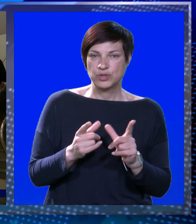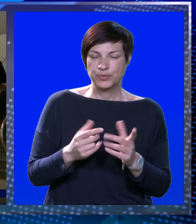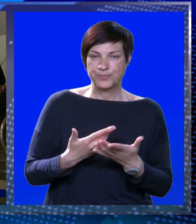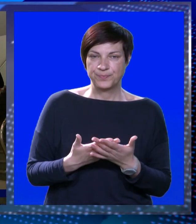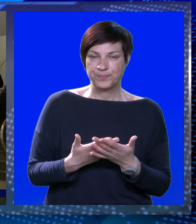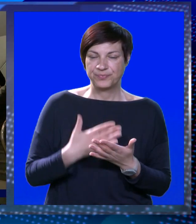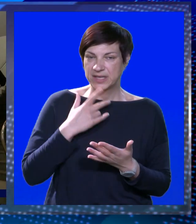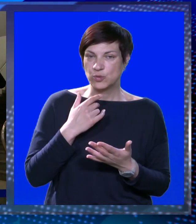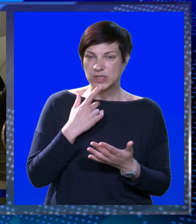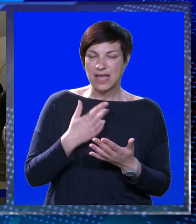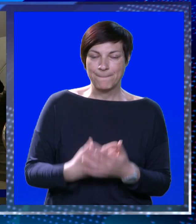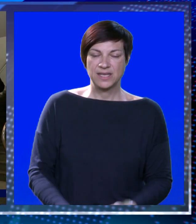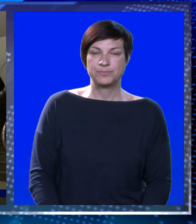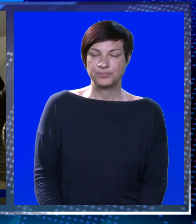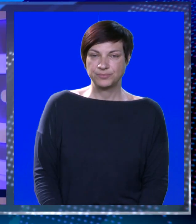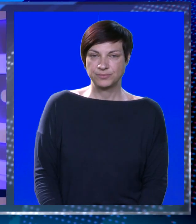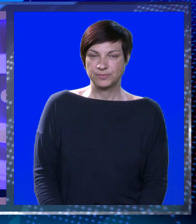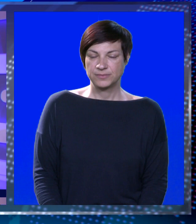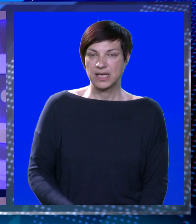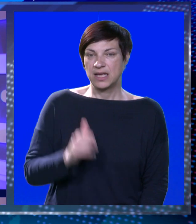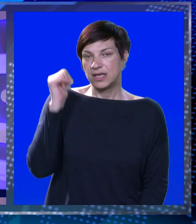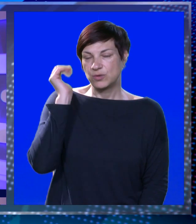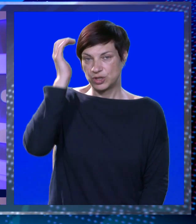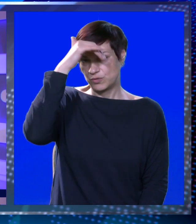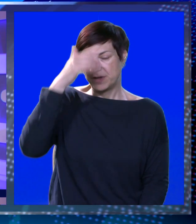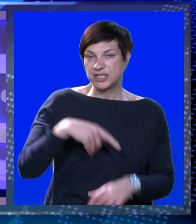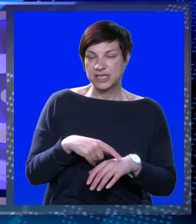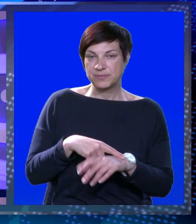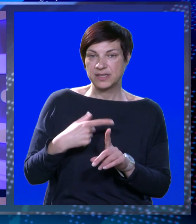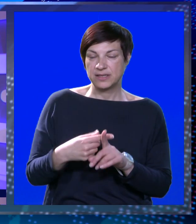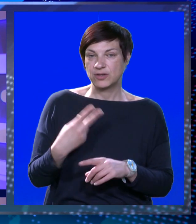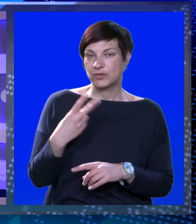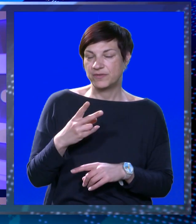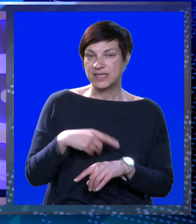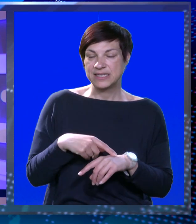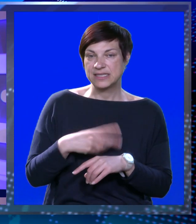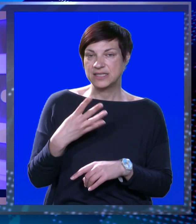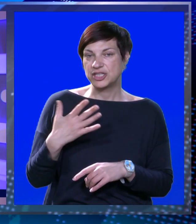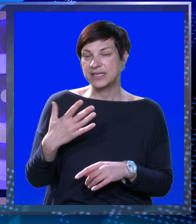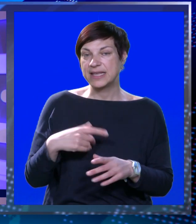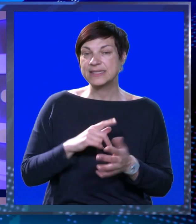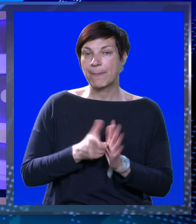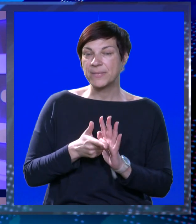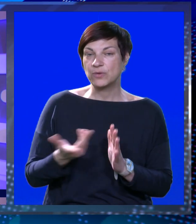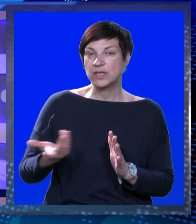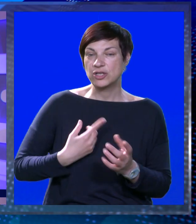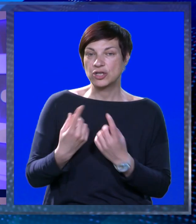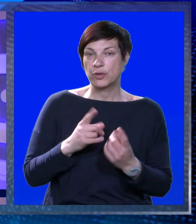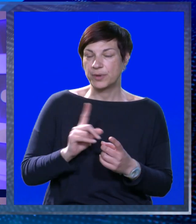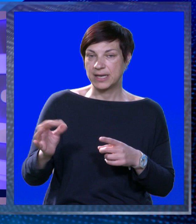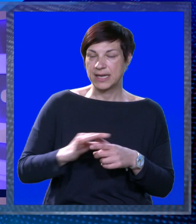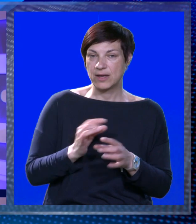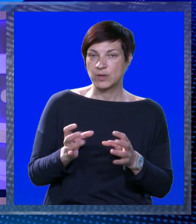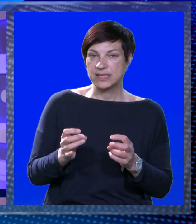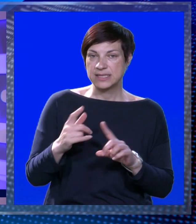ono, na, gustavno. Sinoći u večernim satima, točnije oko 20 sati i 40 minuta, došlo do